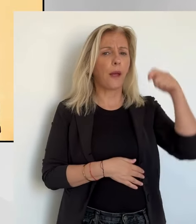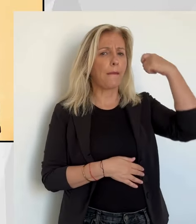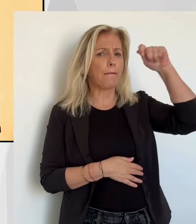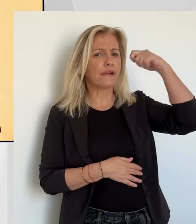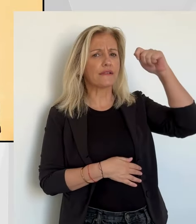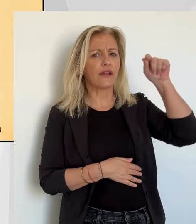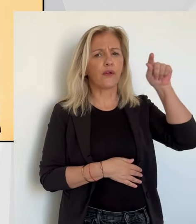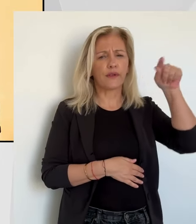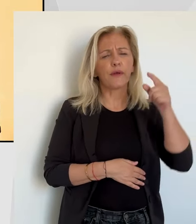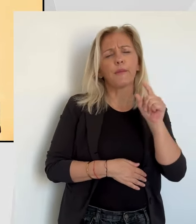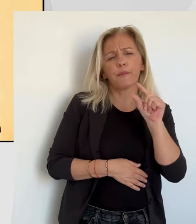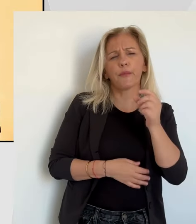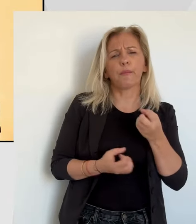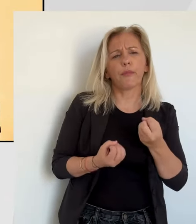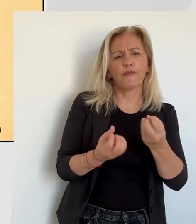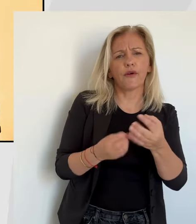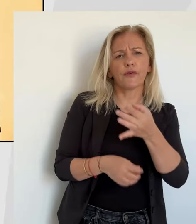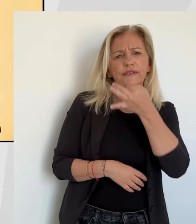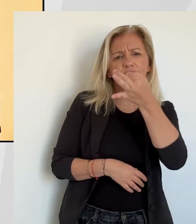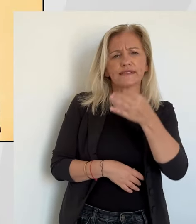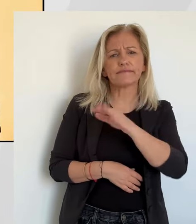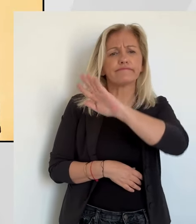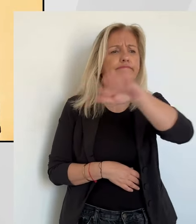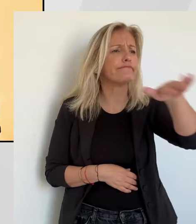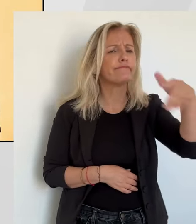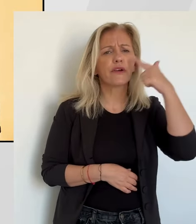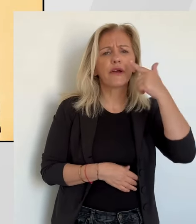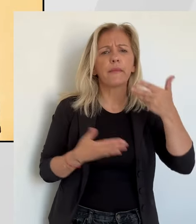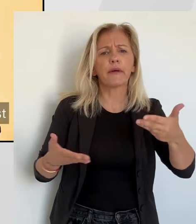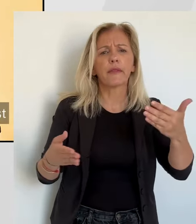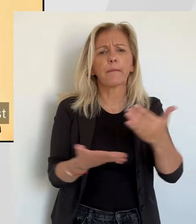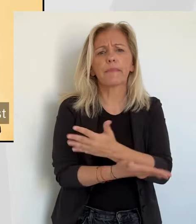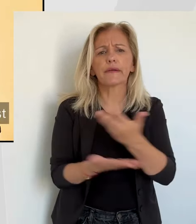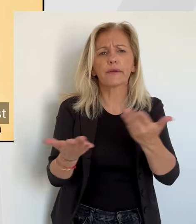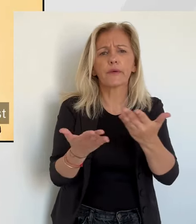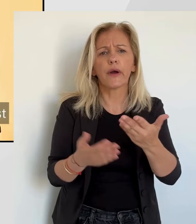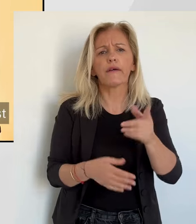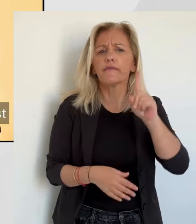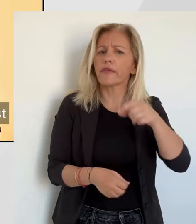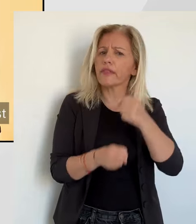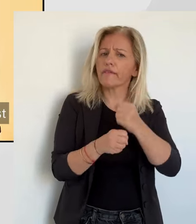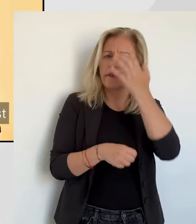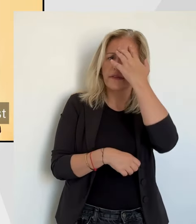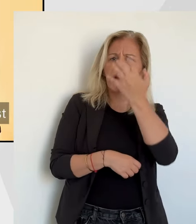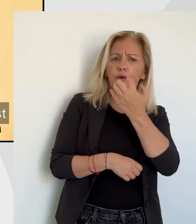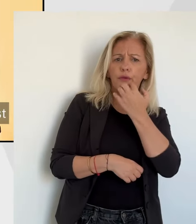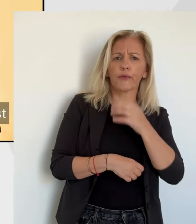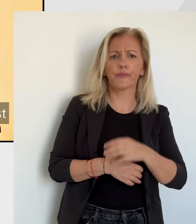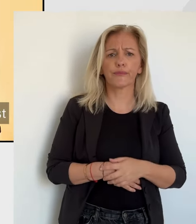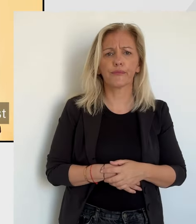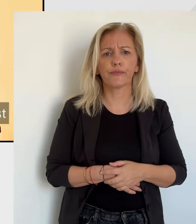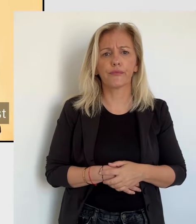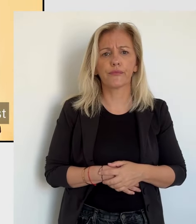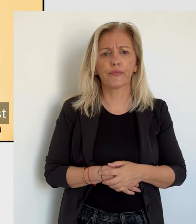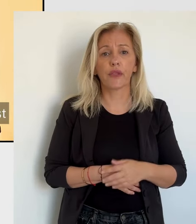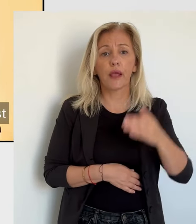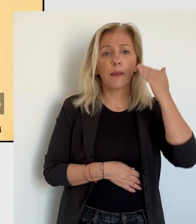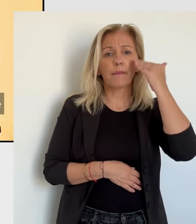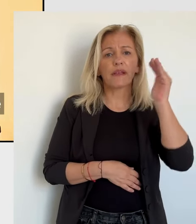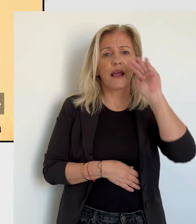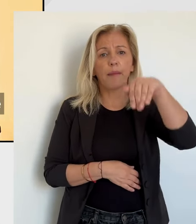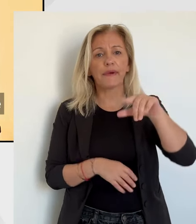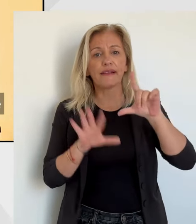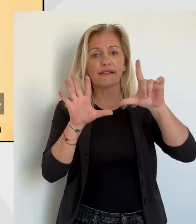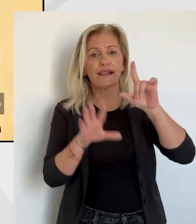S'il y a après le 7 juillet un gouvernement peut-être élargi, que ce n'est pas le RN qui